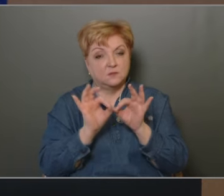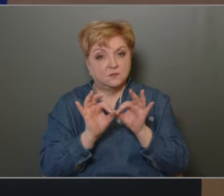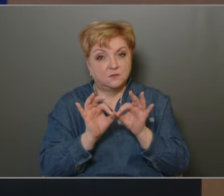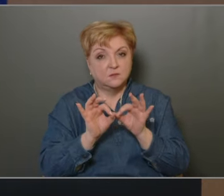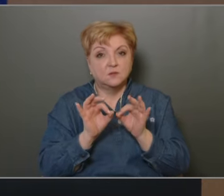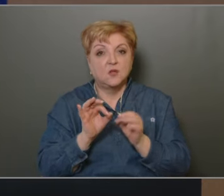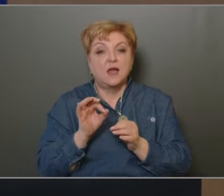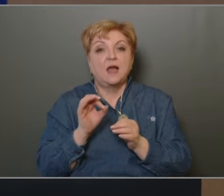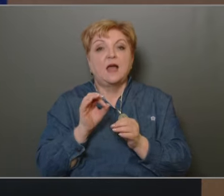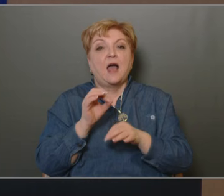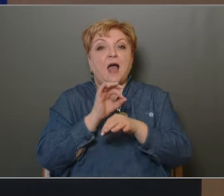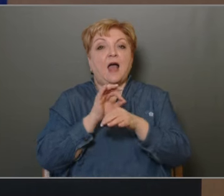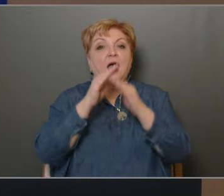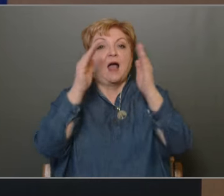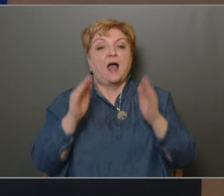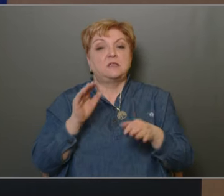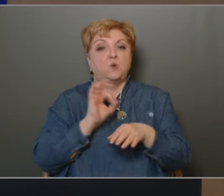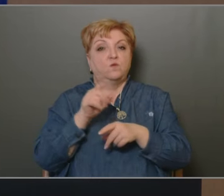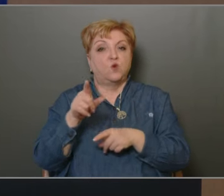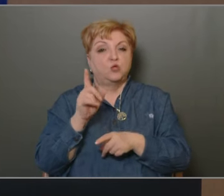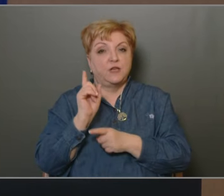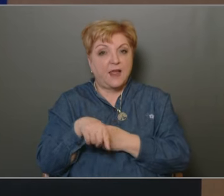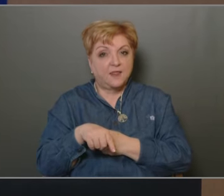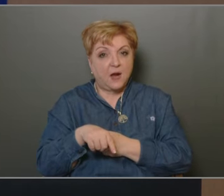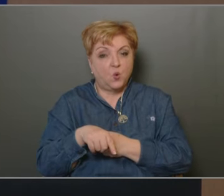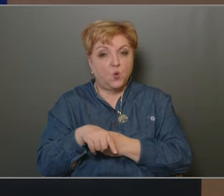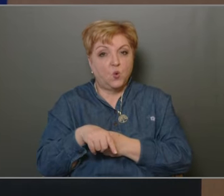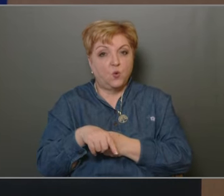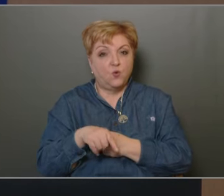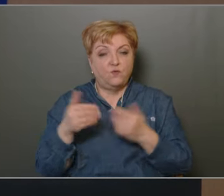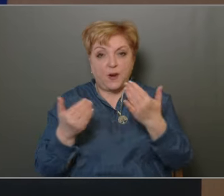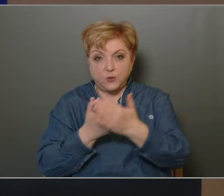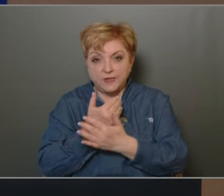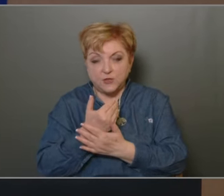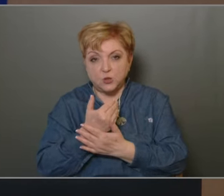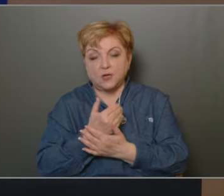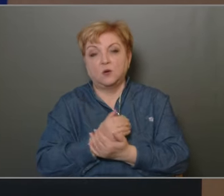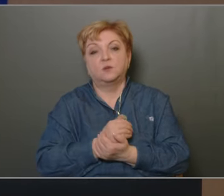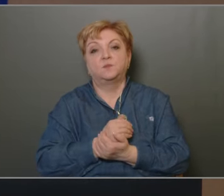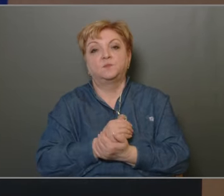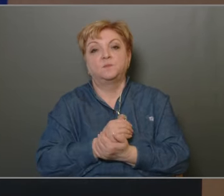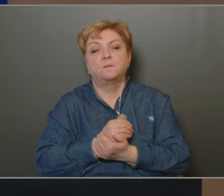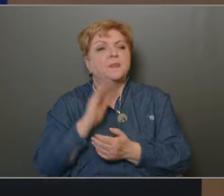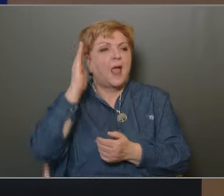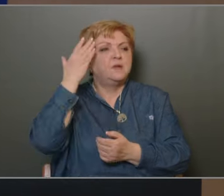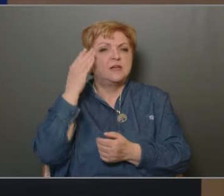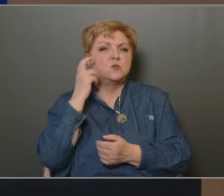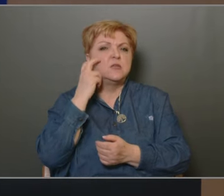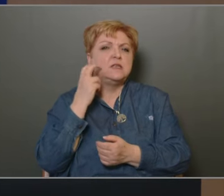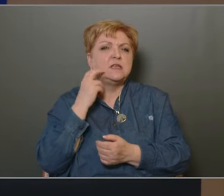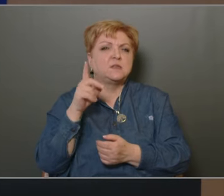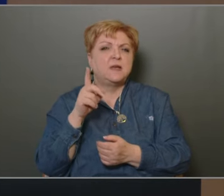háziorvosi rendelő, a Göncör utcai háziorvosi rendelő felújításának. Emlékezzünk, hogy az